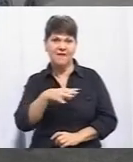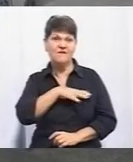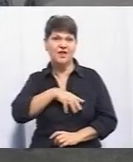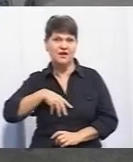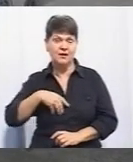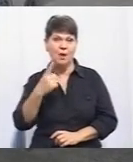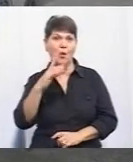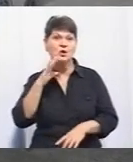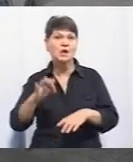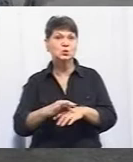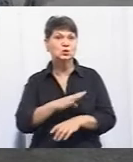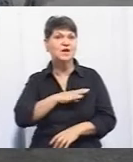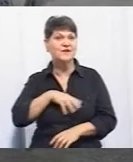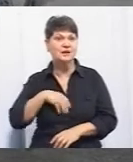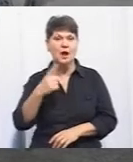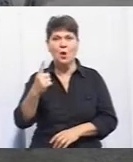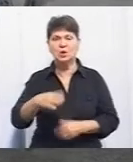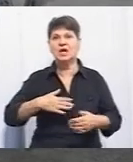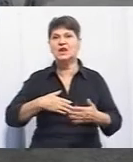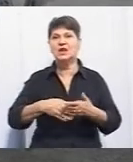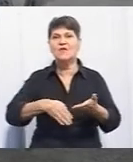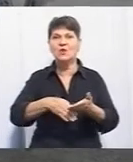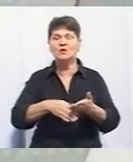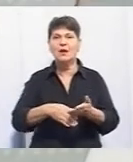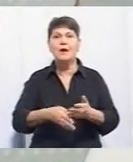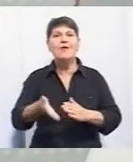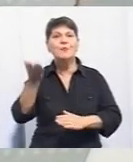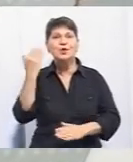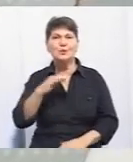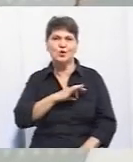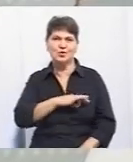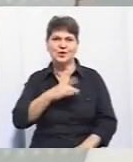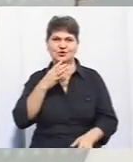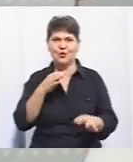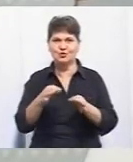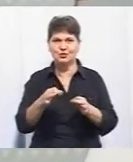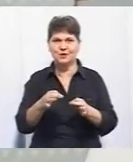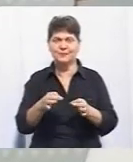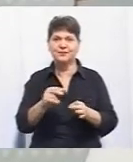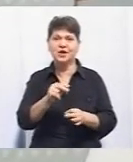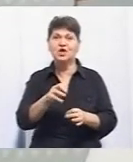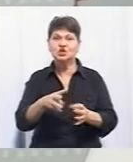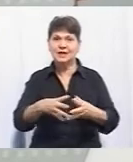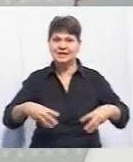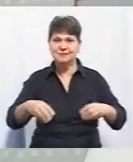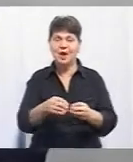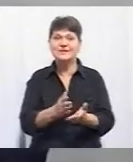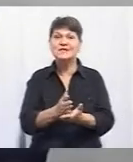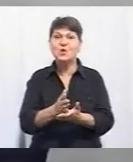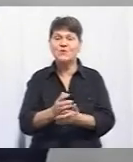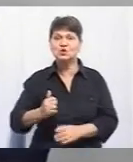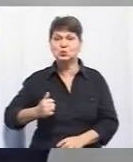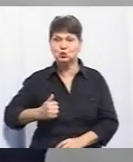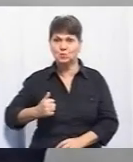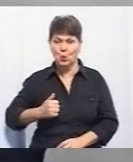одна дружина ветерана і один волонтер, в минулому юридичний консультант. Тобто члени сімей військовослужбовців, екс